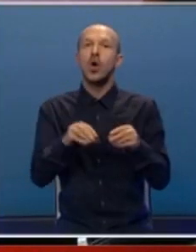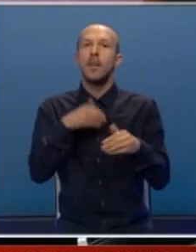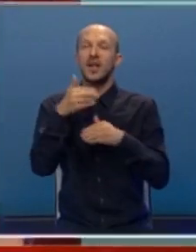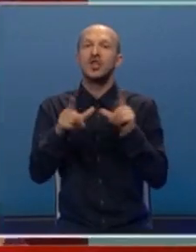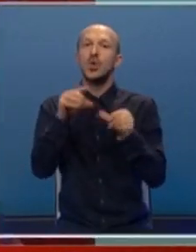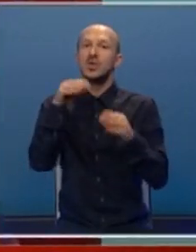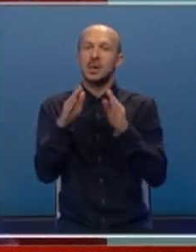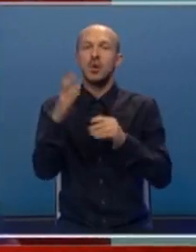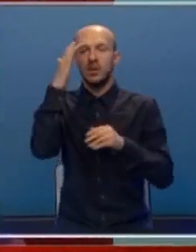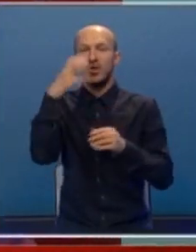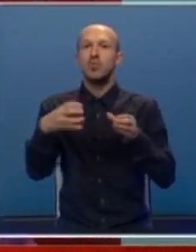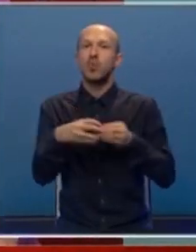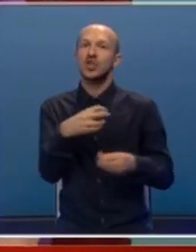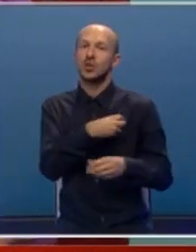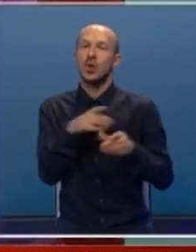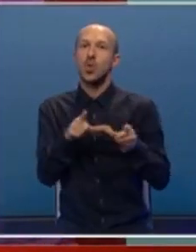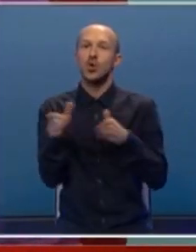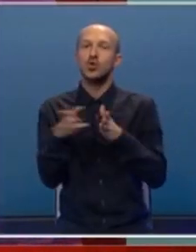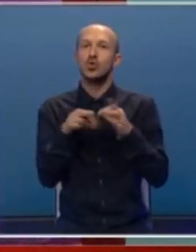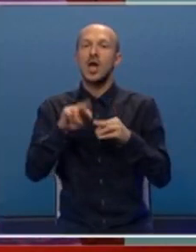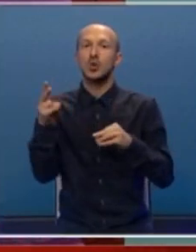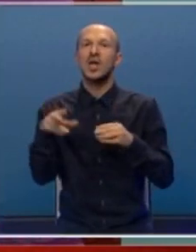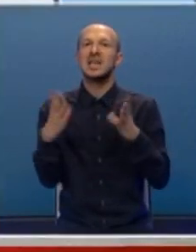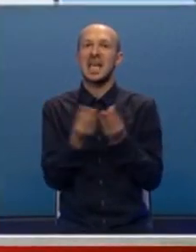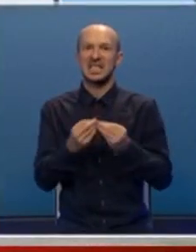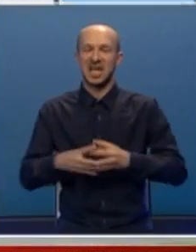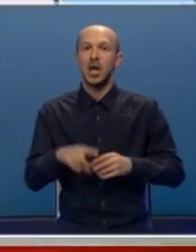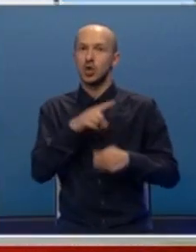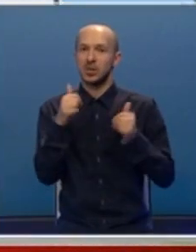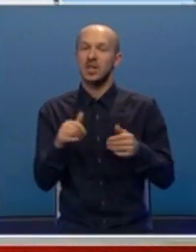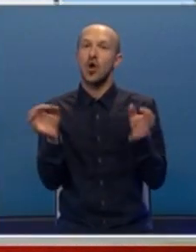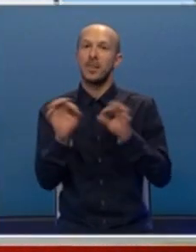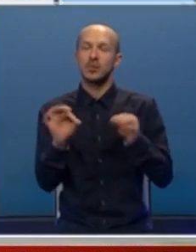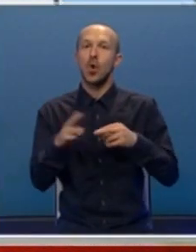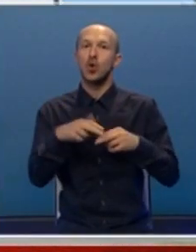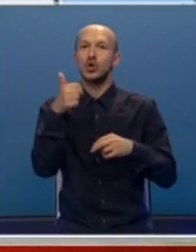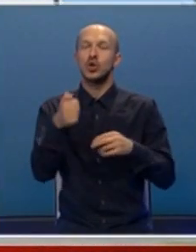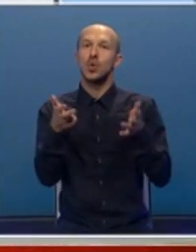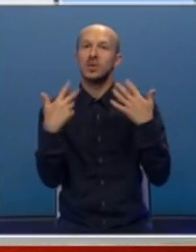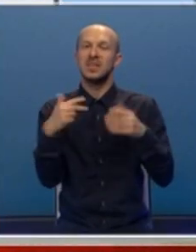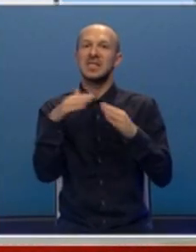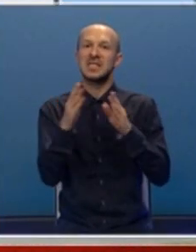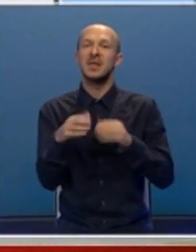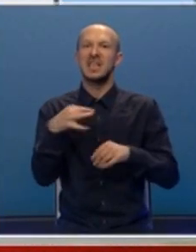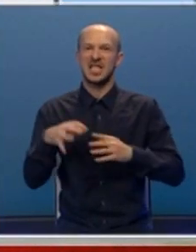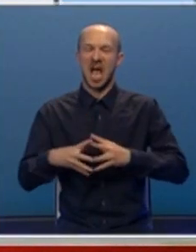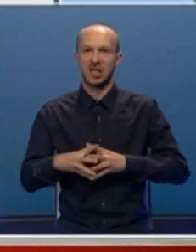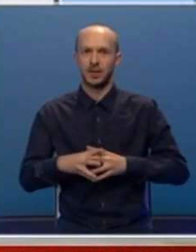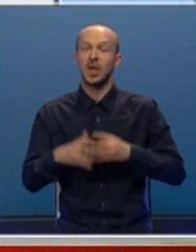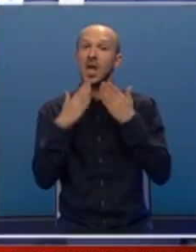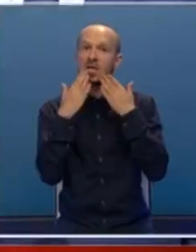snabenom zbrinjavanju boračkih kategorija u odnosu na druge lokalne zajednice. Do sada je obezbiđeno oko 180 snabenih jedinica.